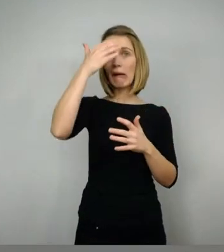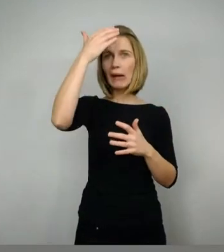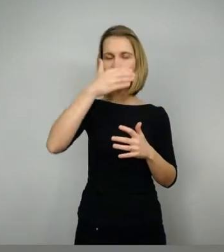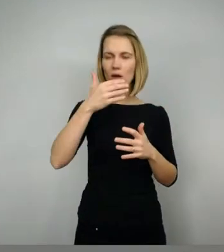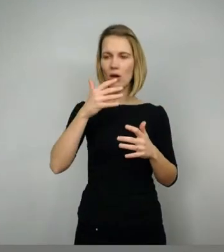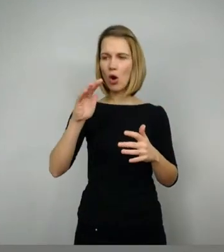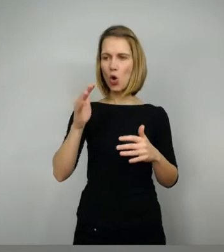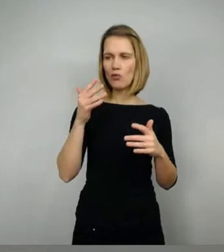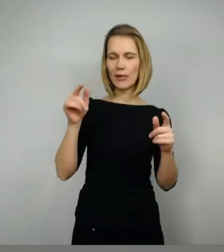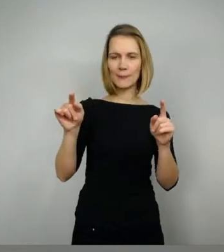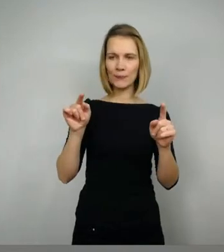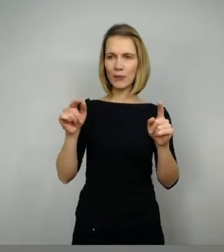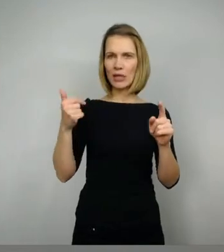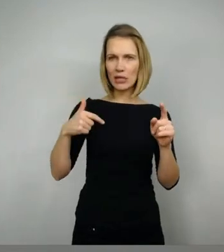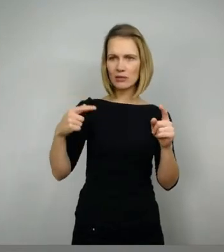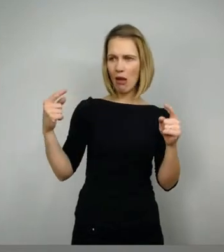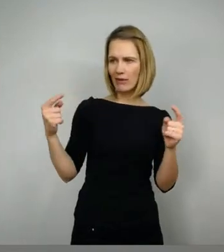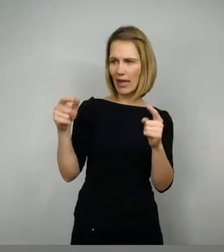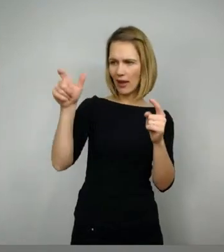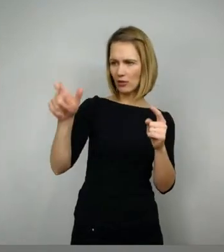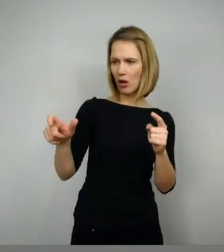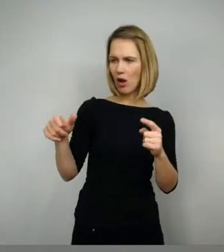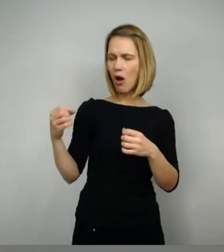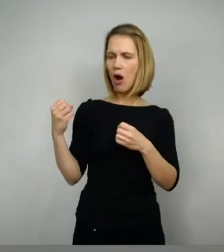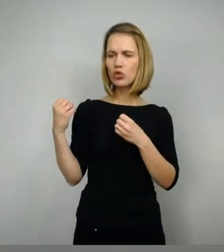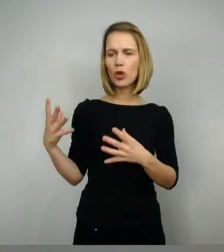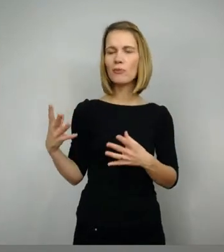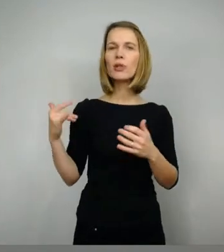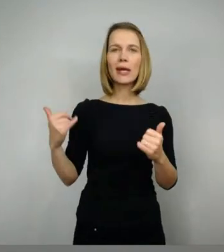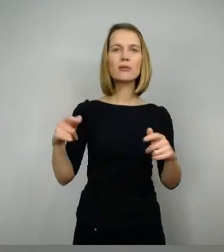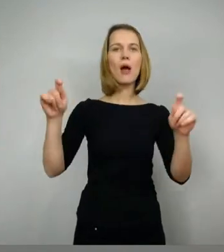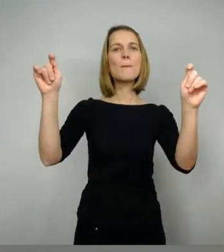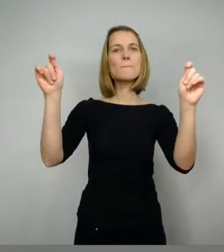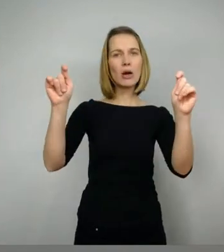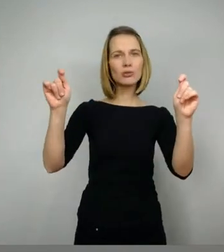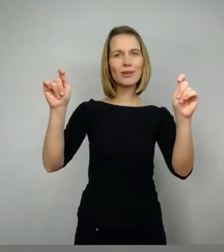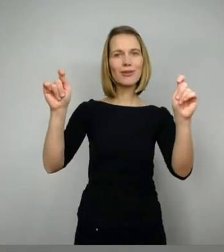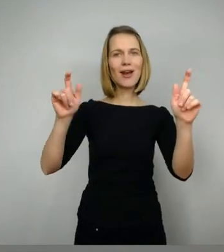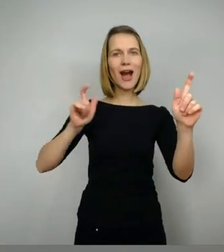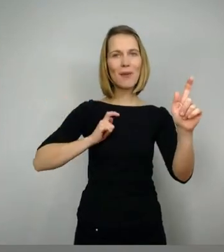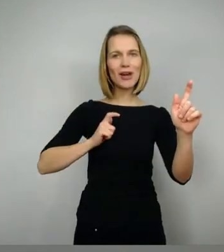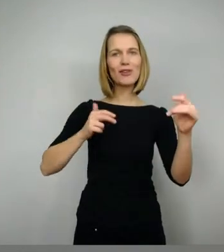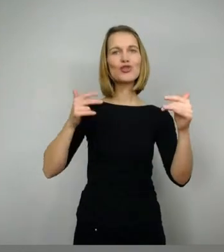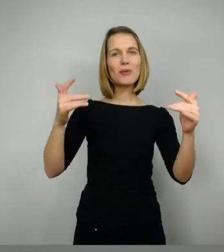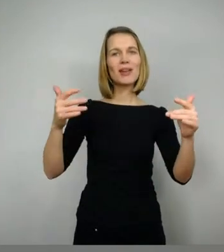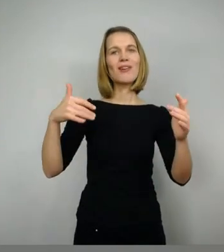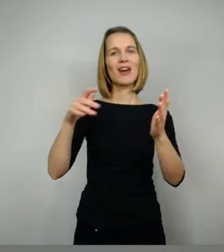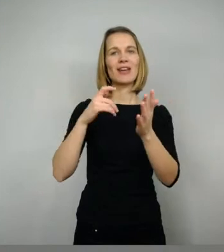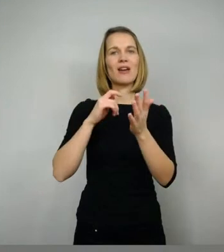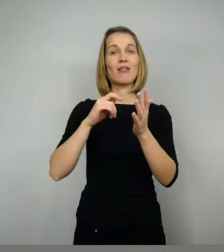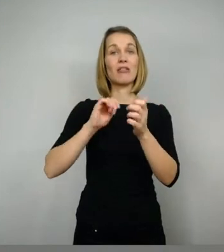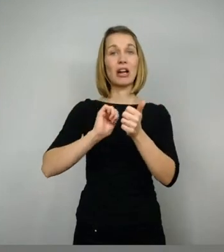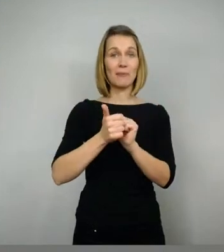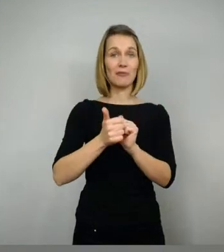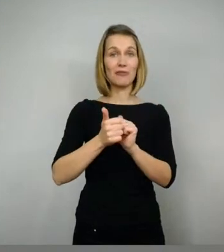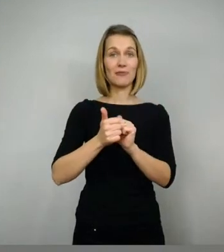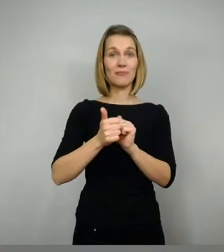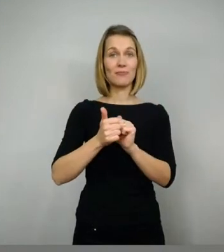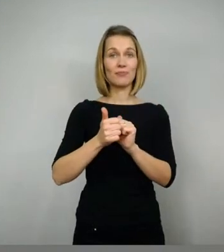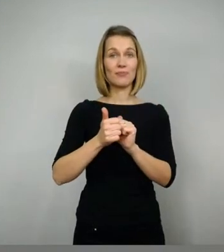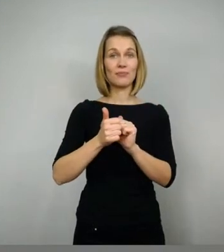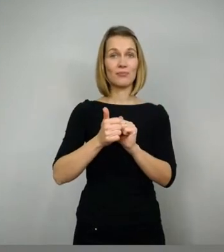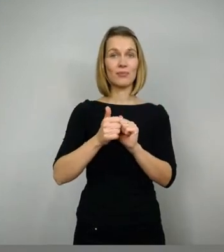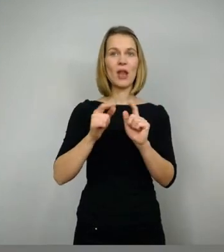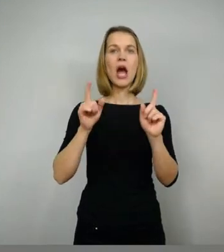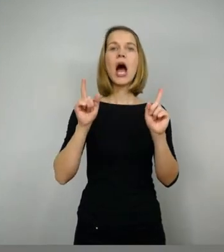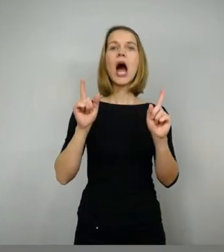unehrenhaft, jetzt weiterzukämpfen, wenn der nicht mehr auf der Höhe seiner Kraft kämpfen kann. Dann machen die Pause, kämpfen nachher weiter. Wenn man aber gegen etwas Unhöfisches,